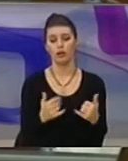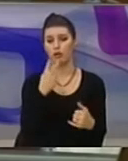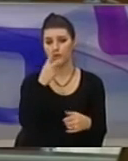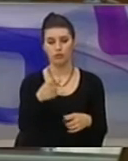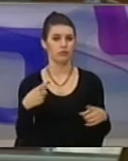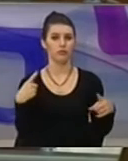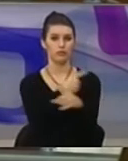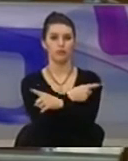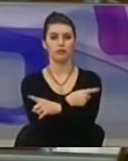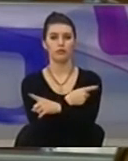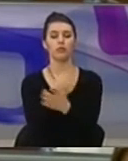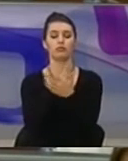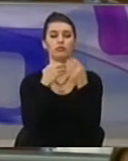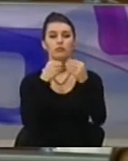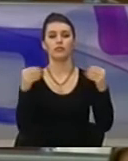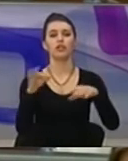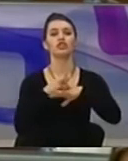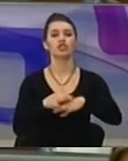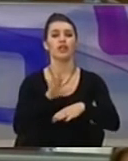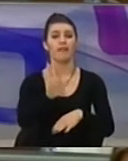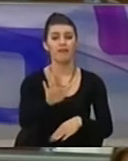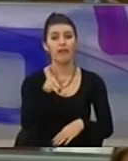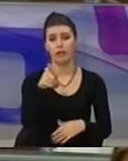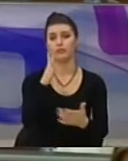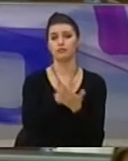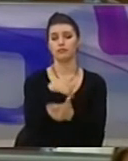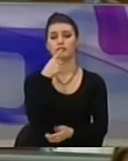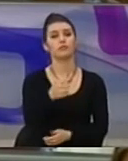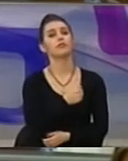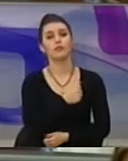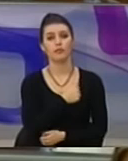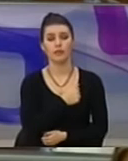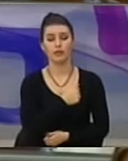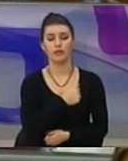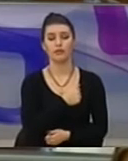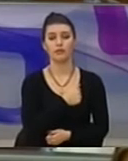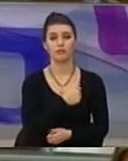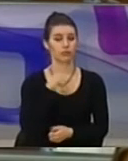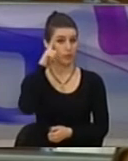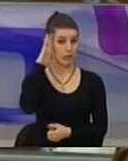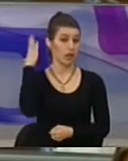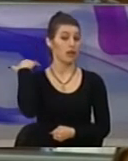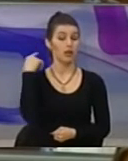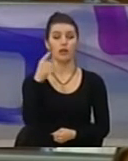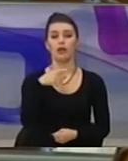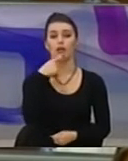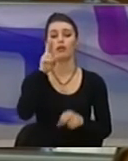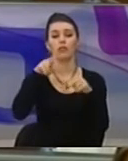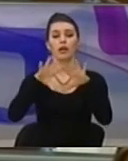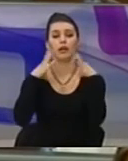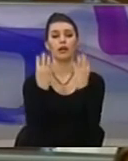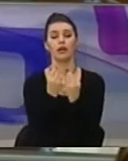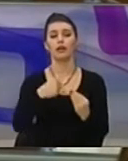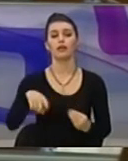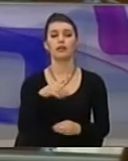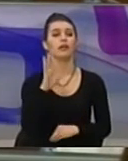deklarimet e shefit e ti i cili ju kishte premtuar kërë ishte krye minister që se cila nën